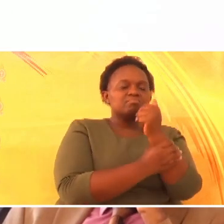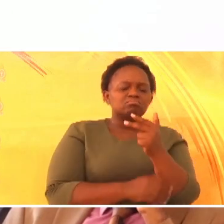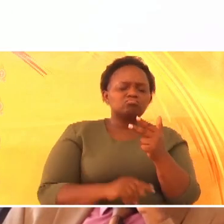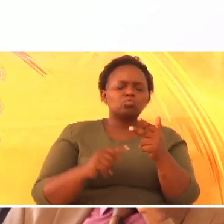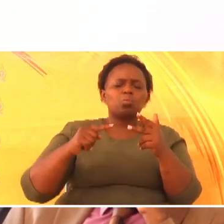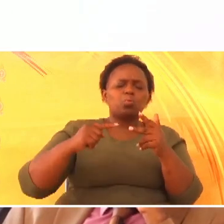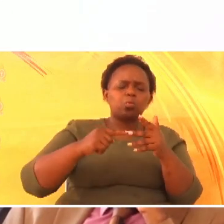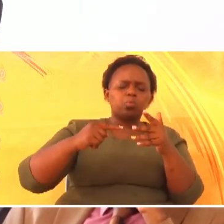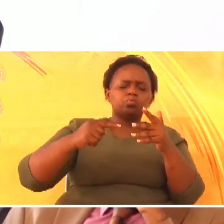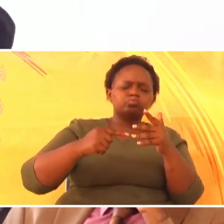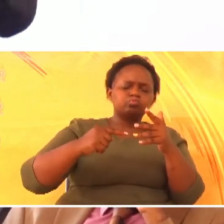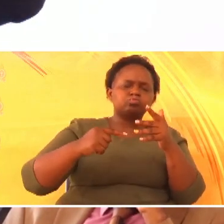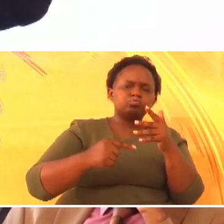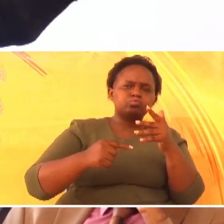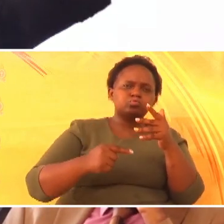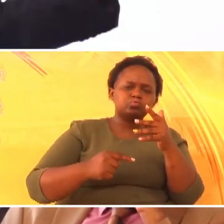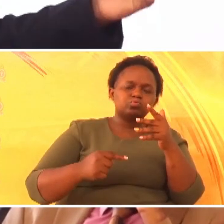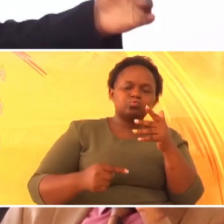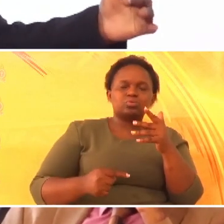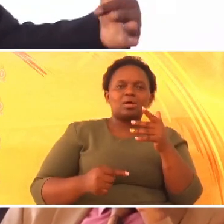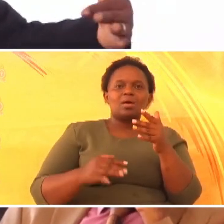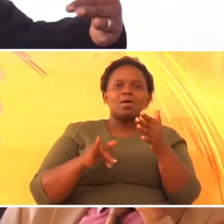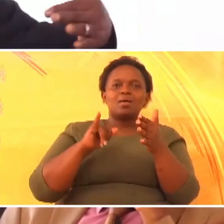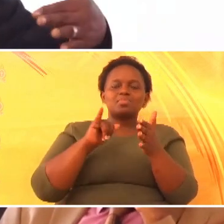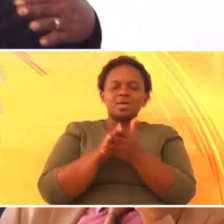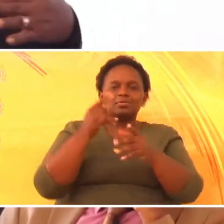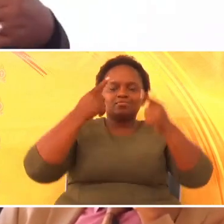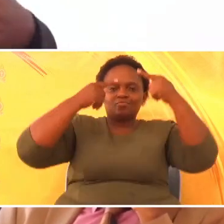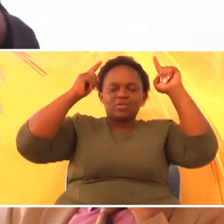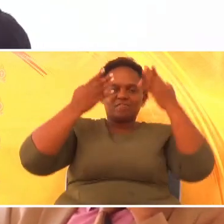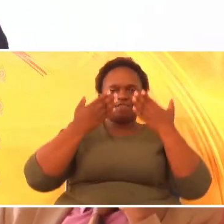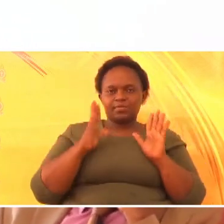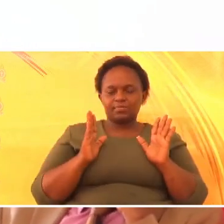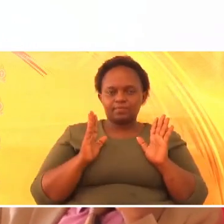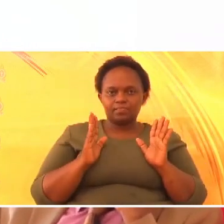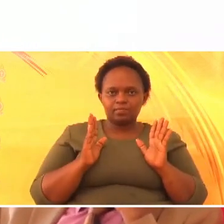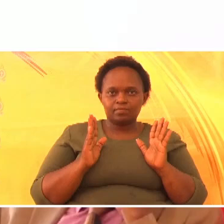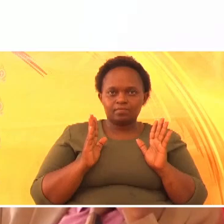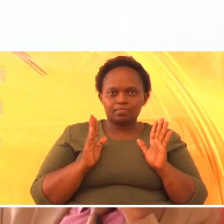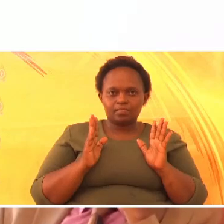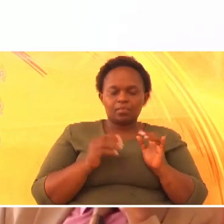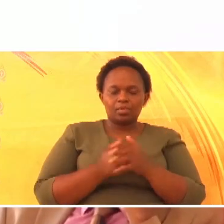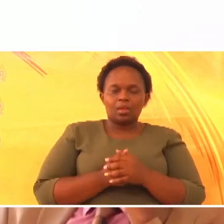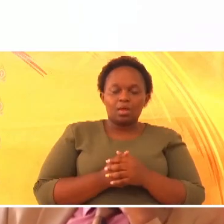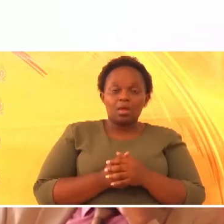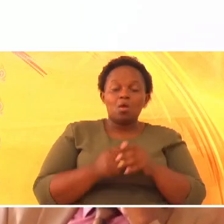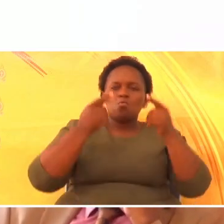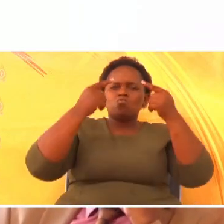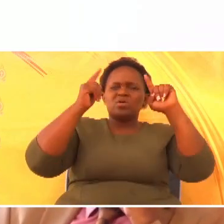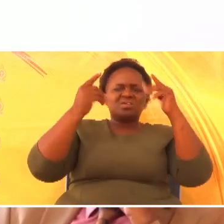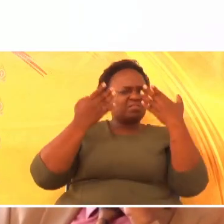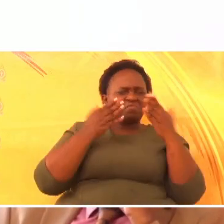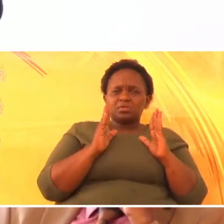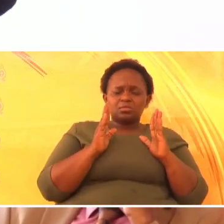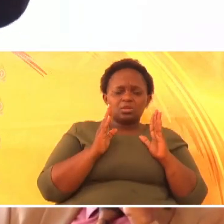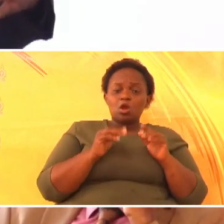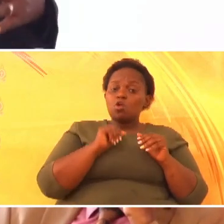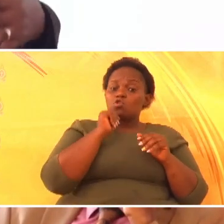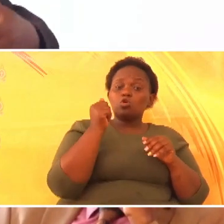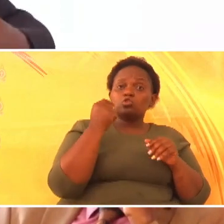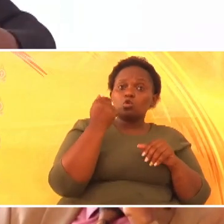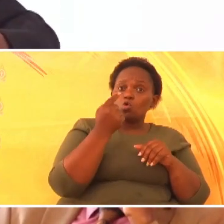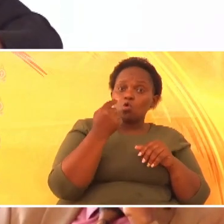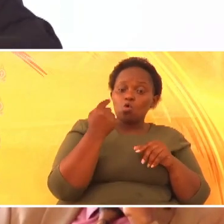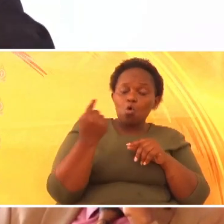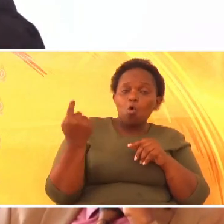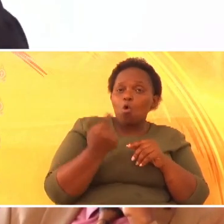na wengine, wale wali yoshinda. Hallelujah. Wale wali yoshinda. Na si haotu,